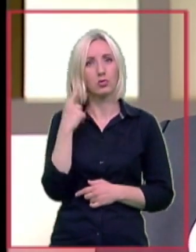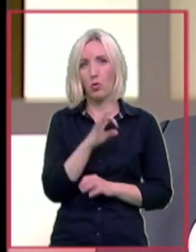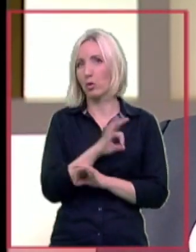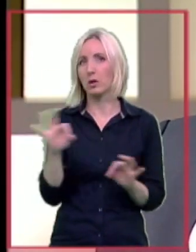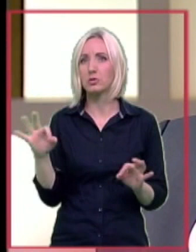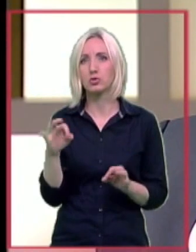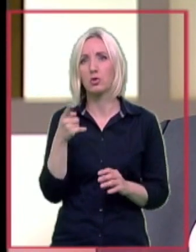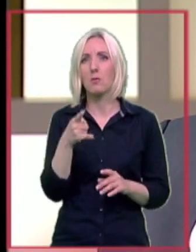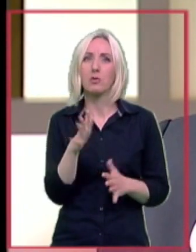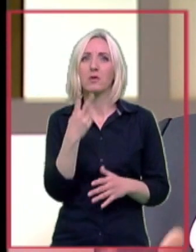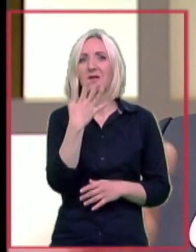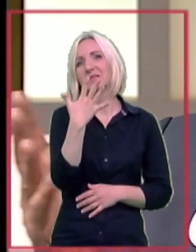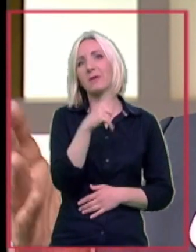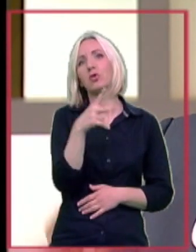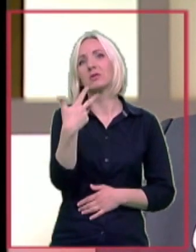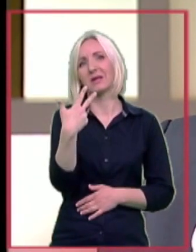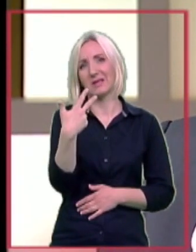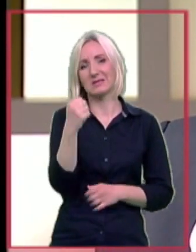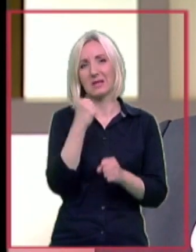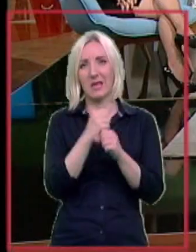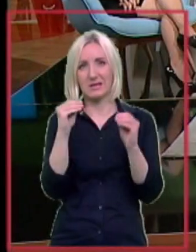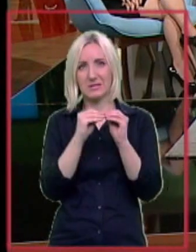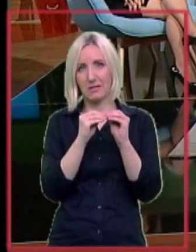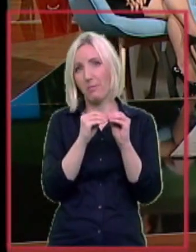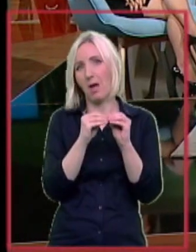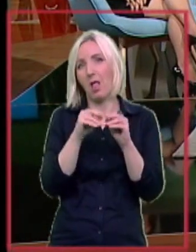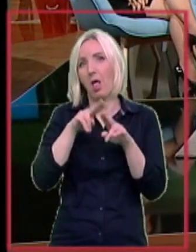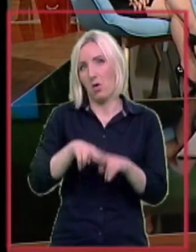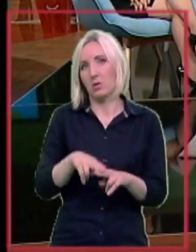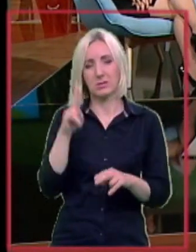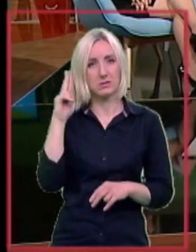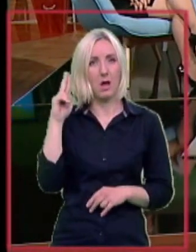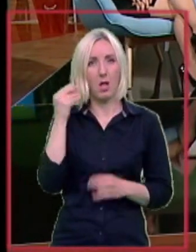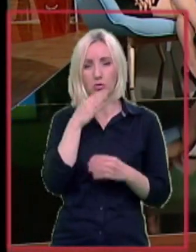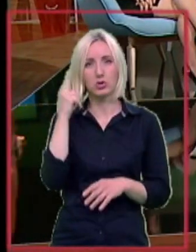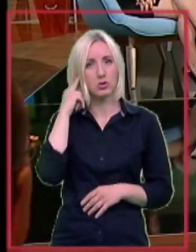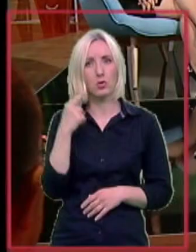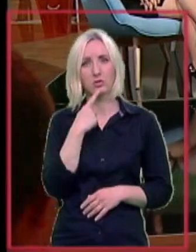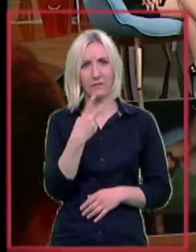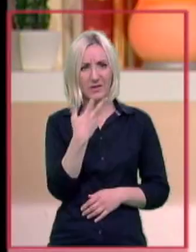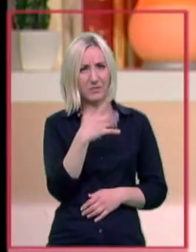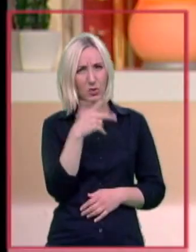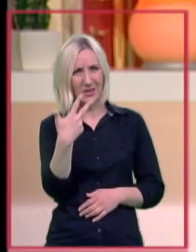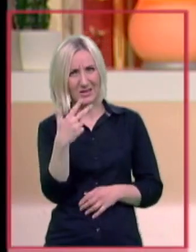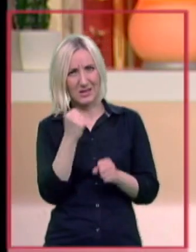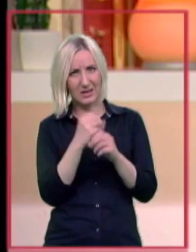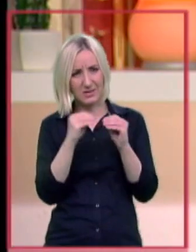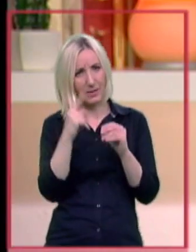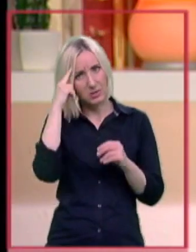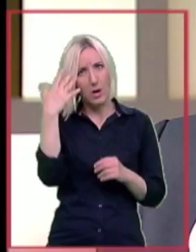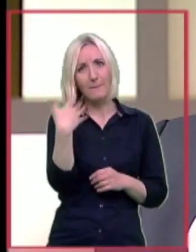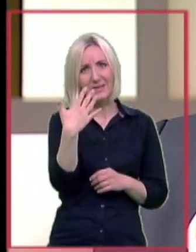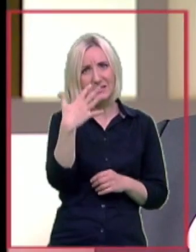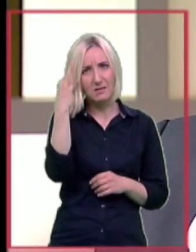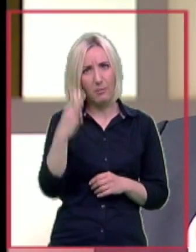možda oštećenje neke 25 do 30 decibela zaostane. Dakle, kad kažete 25 do 30 decibela, to znači da se za 50